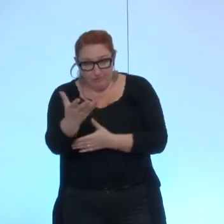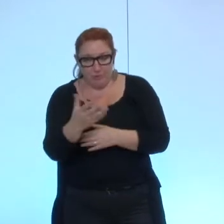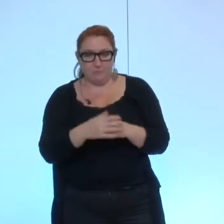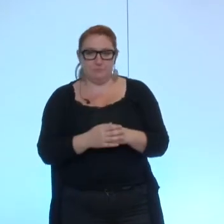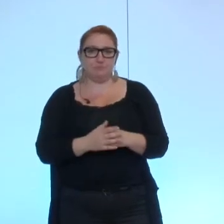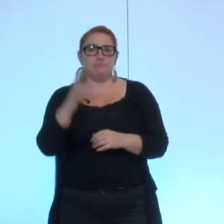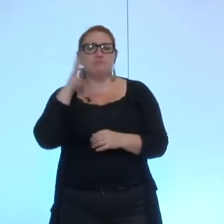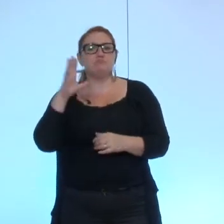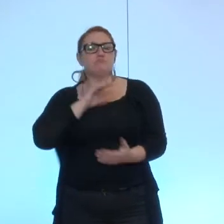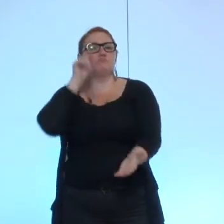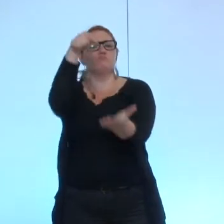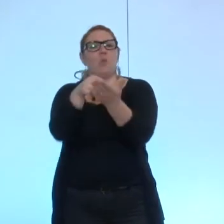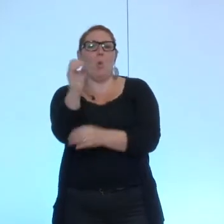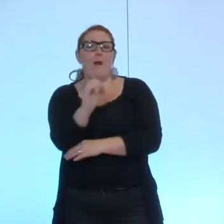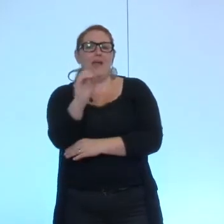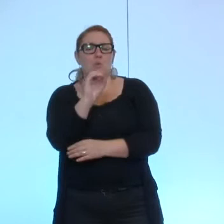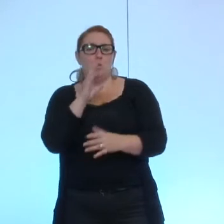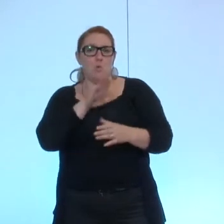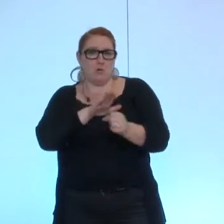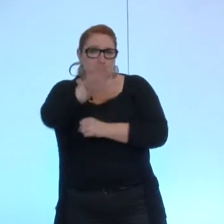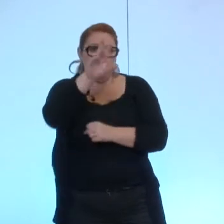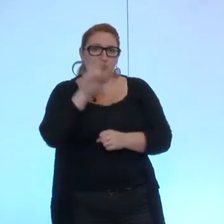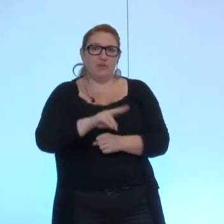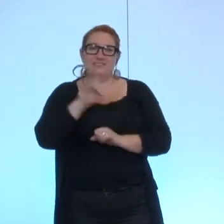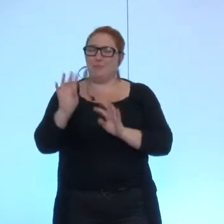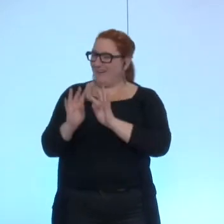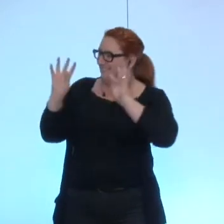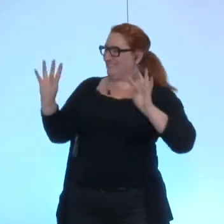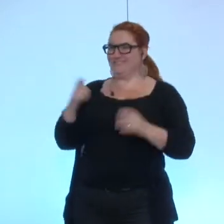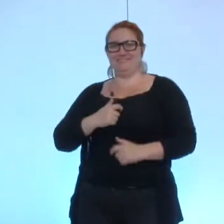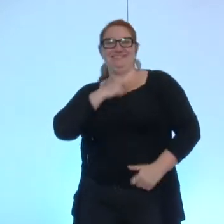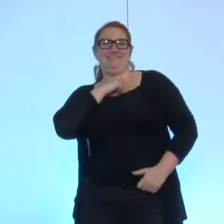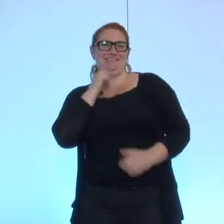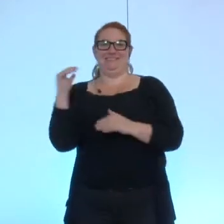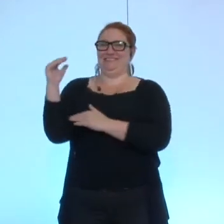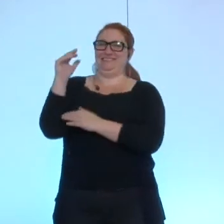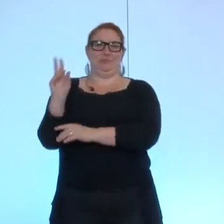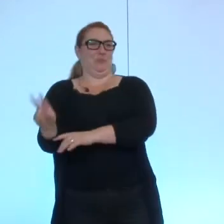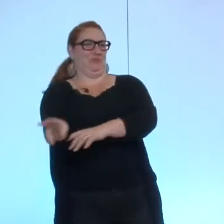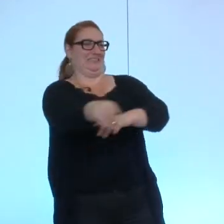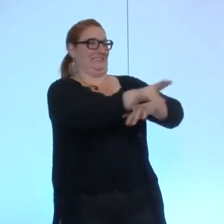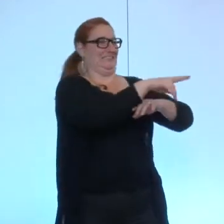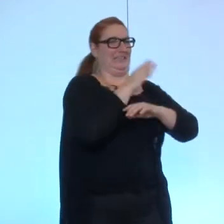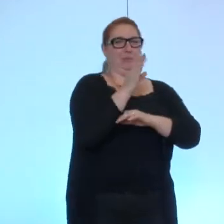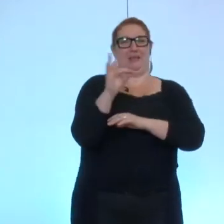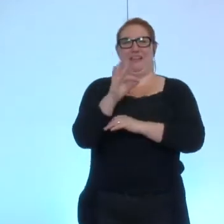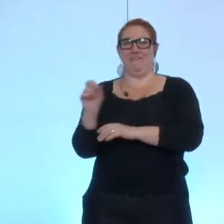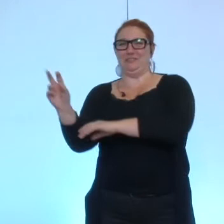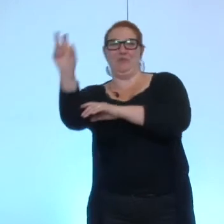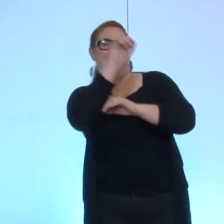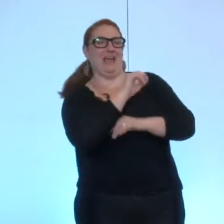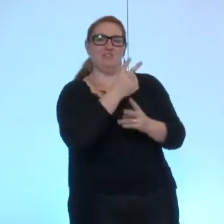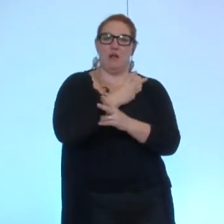à Ouagadougou on n'emmenait pas des apparatchis ou des gens qui venaient de visiter le Burkina on emmenait